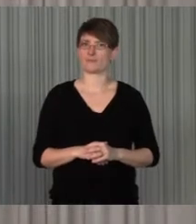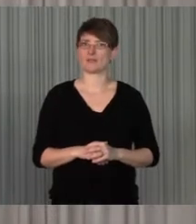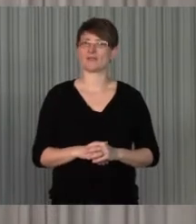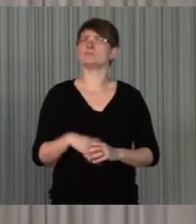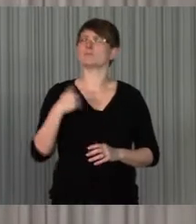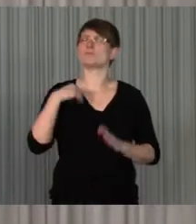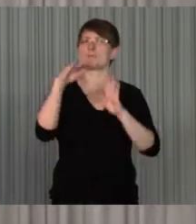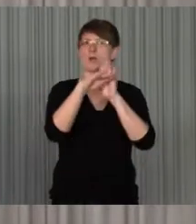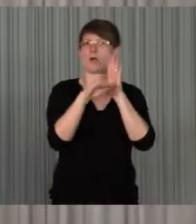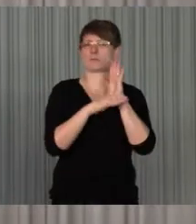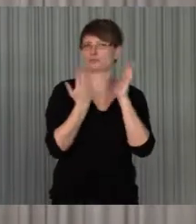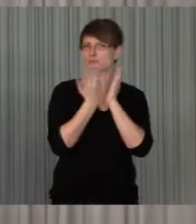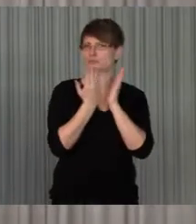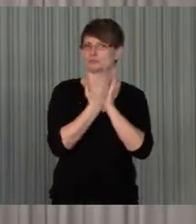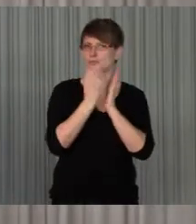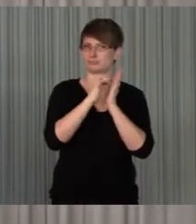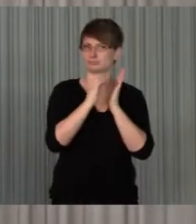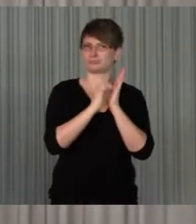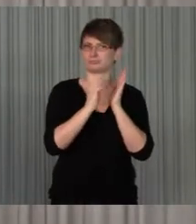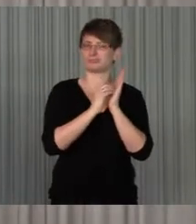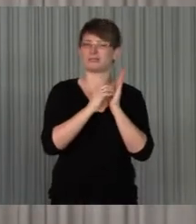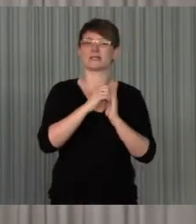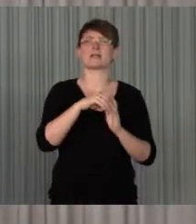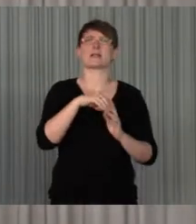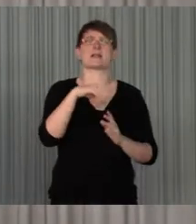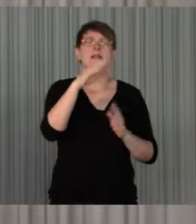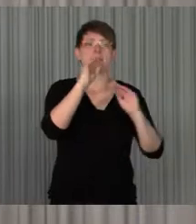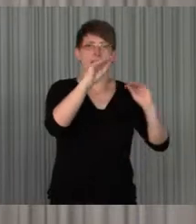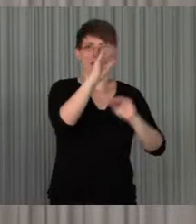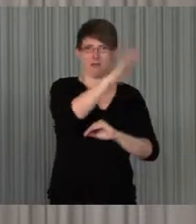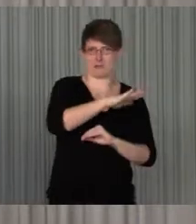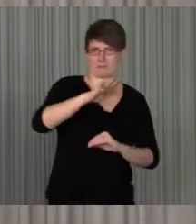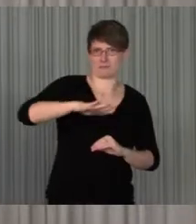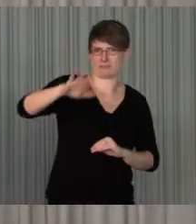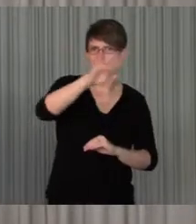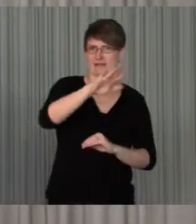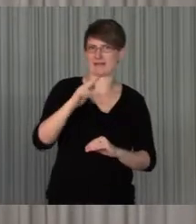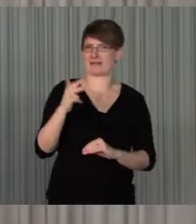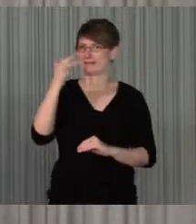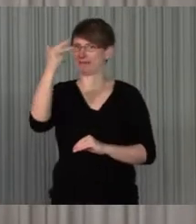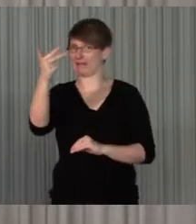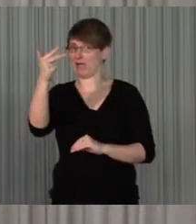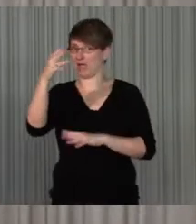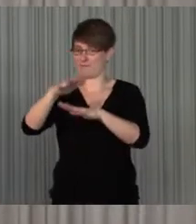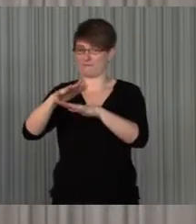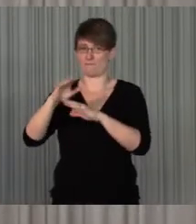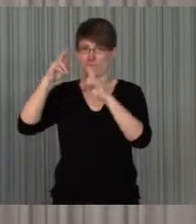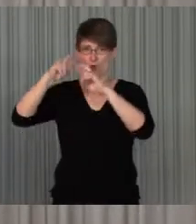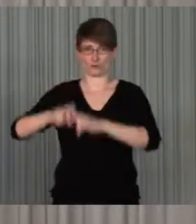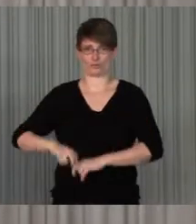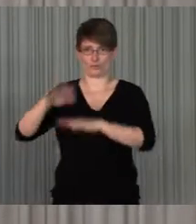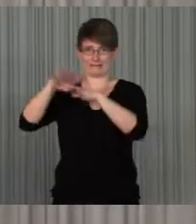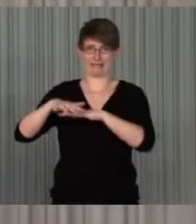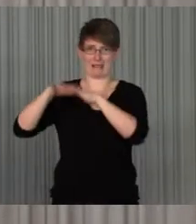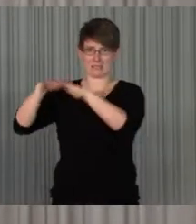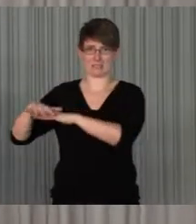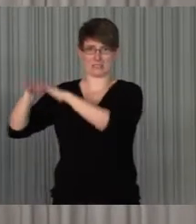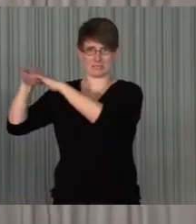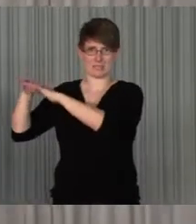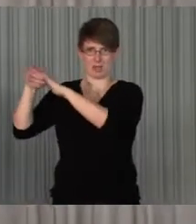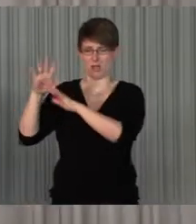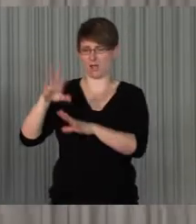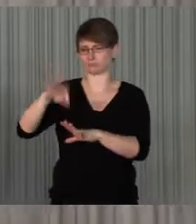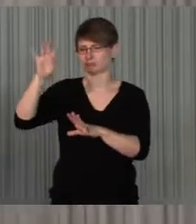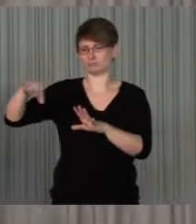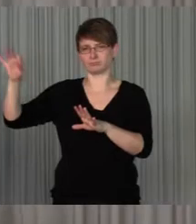Programm auch ausgeschildert, wir haben sozusagen in den verschiedenen Lehrgebieten drei Forschungskluster gebildet